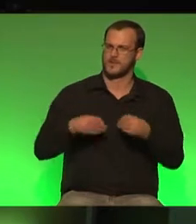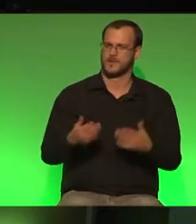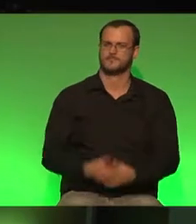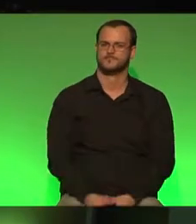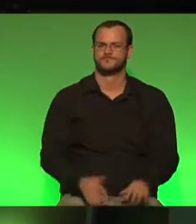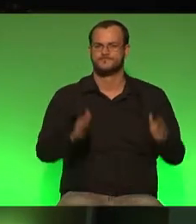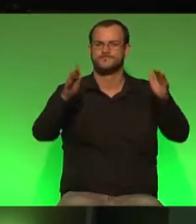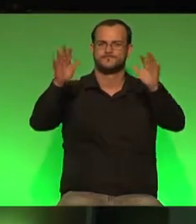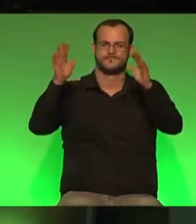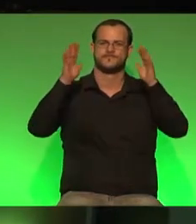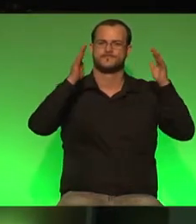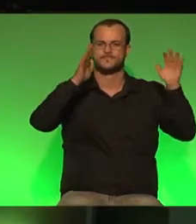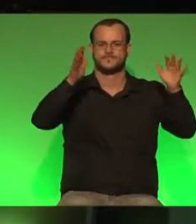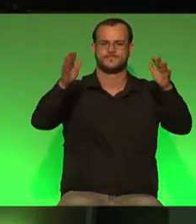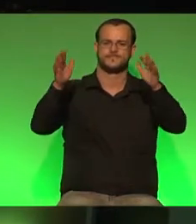Applaus